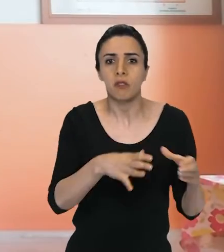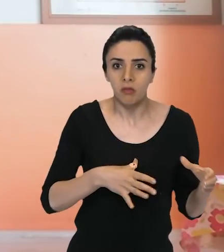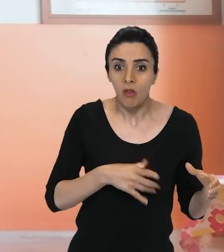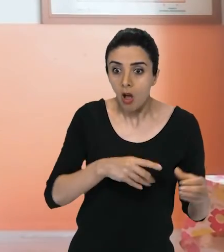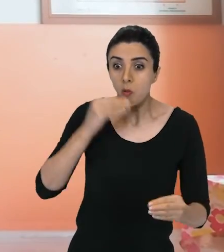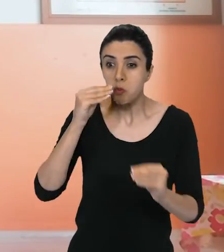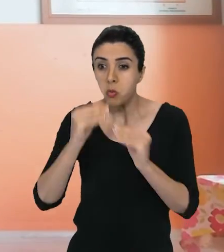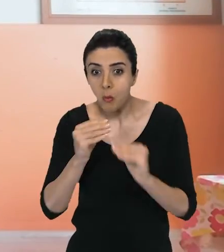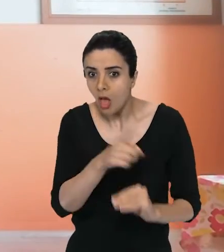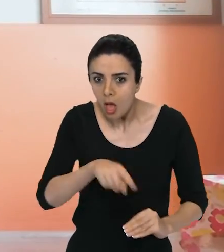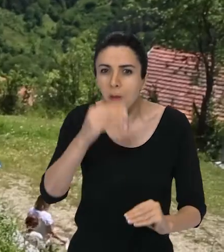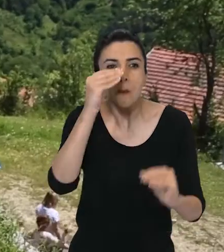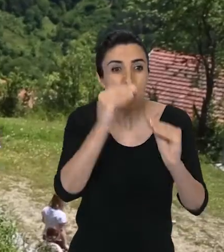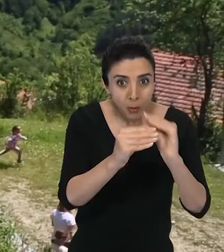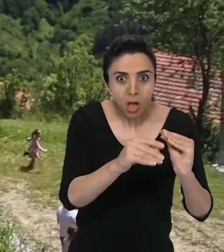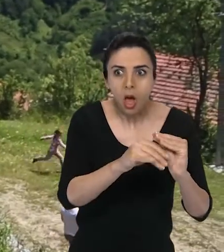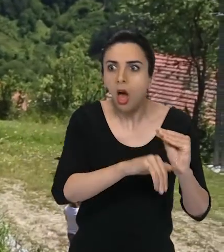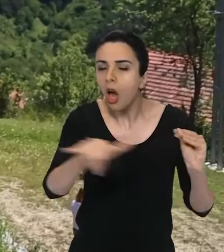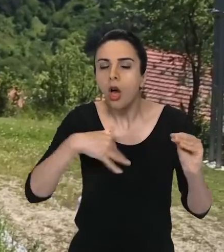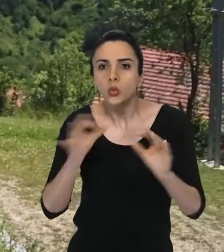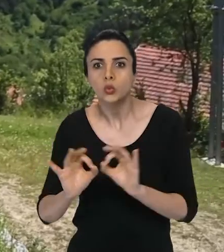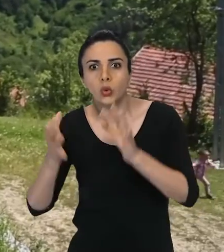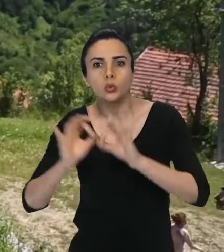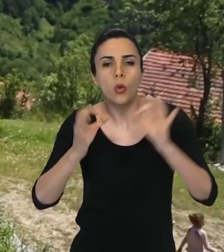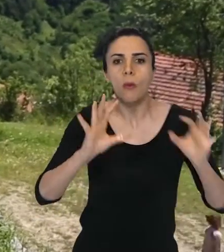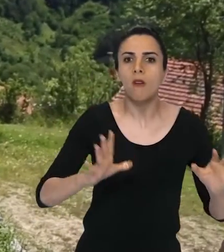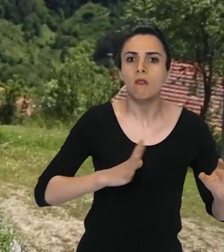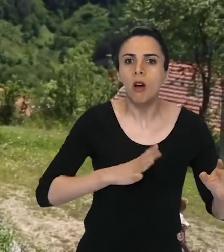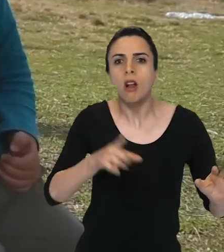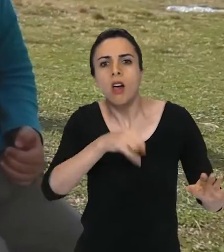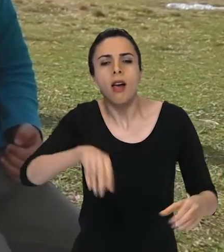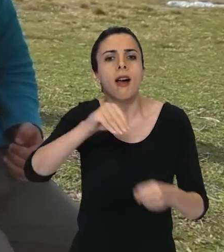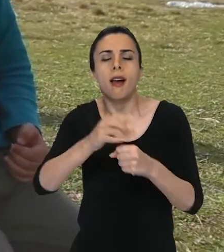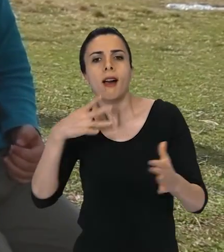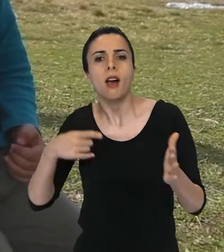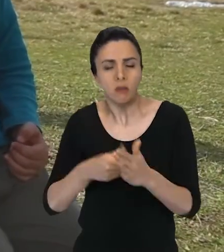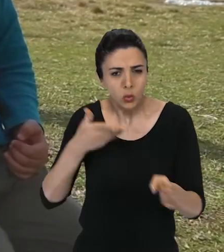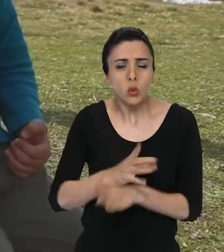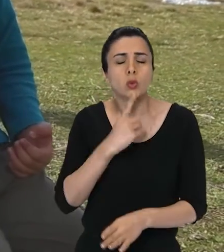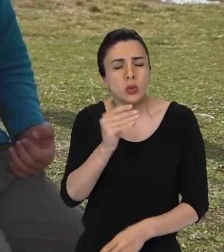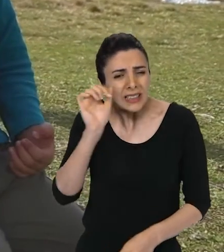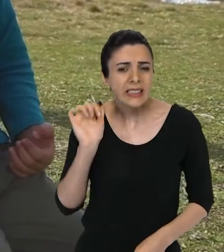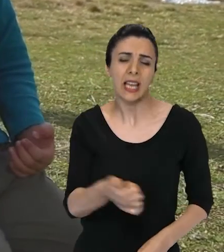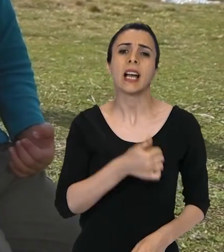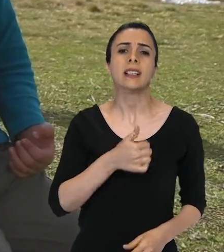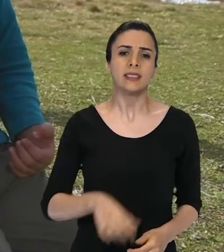yönelik de somut çözümler vardı. O somut çözümleri de burada sağlamak uygulayabilmek gerçekten çok önemliydi.